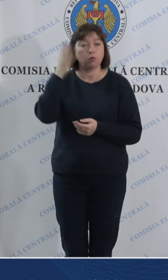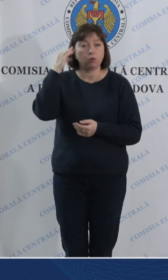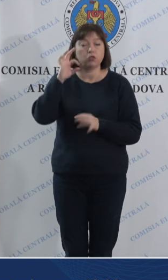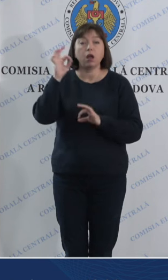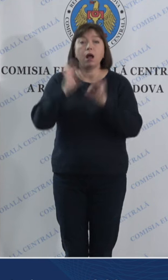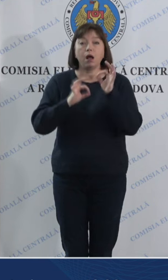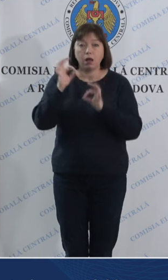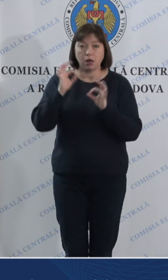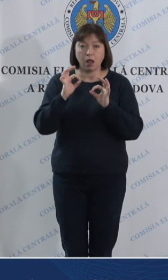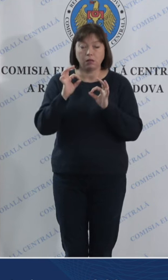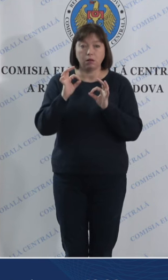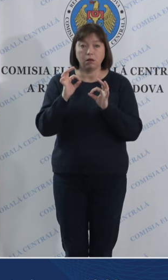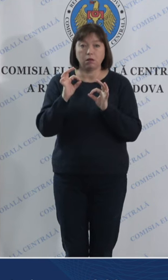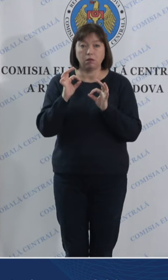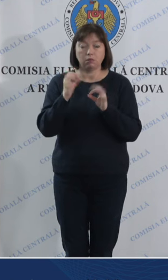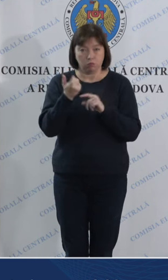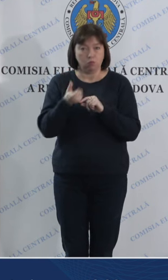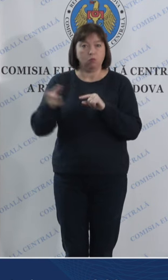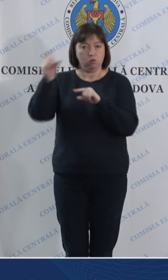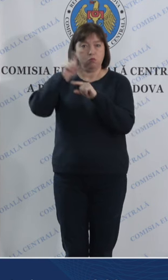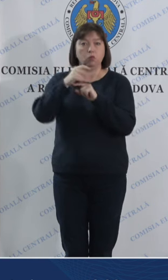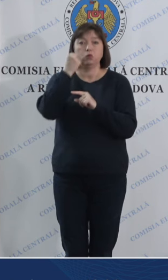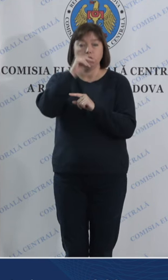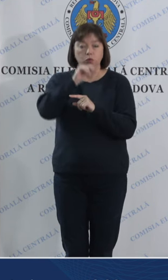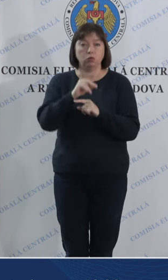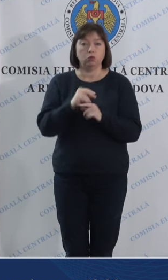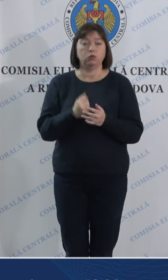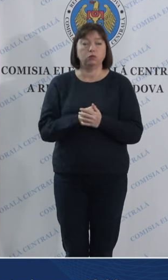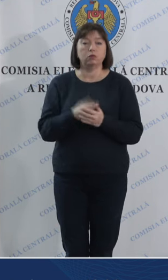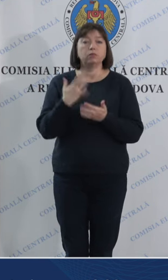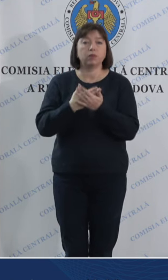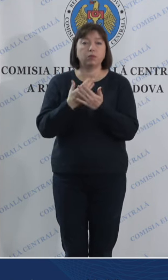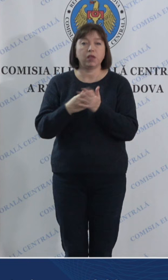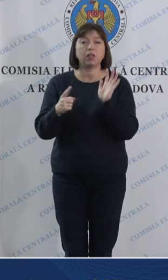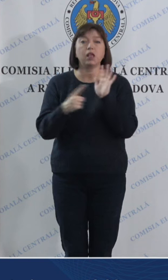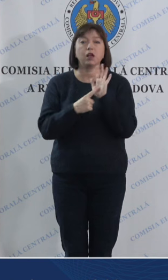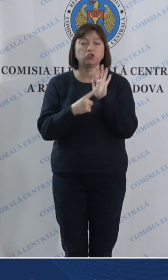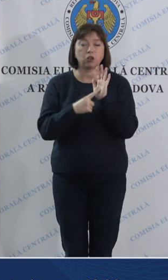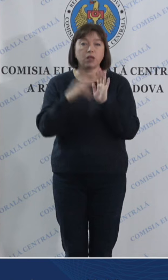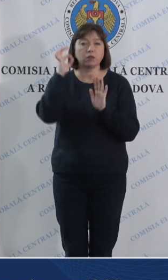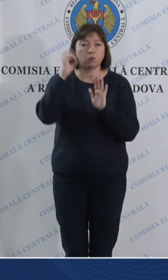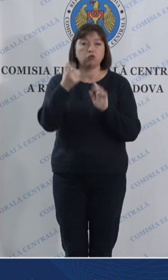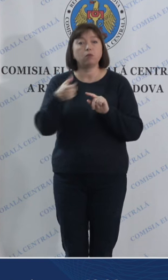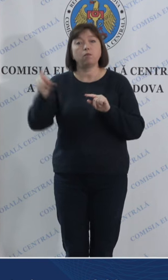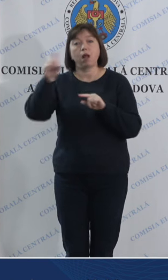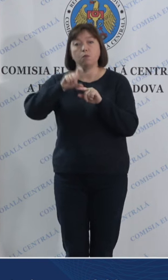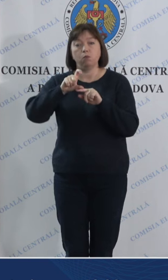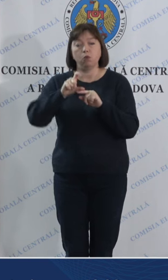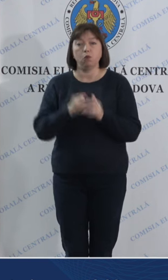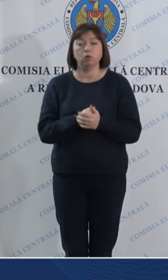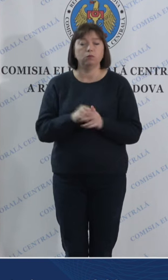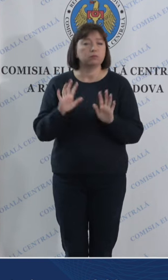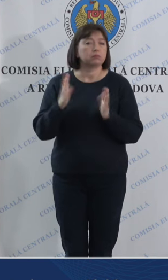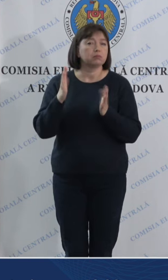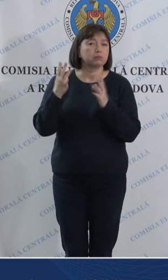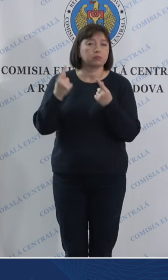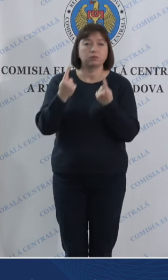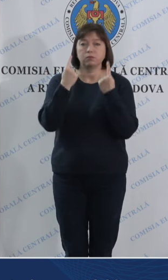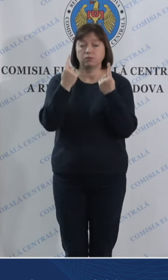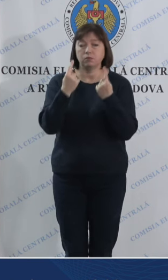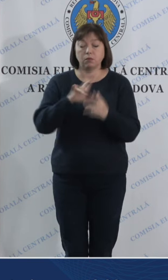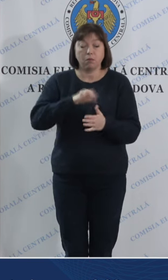rata este una mult mai bună, creștere cu aproximativ 6%. Incidente majore